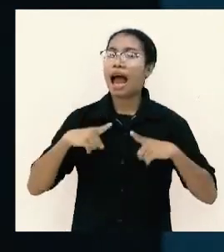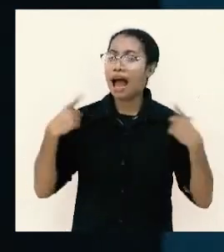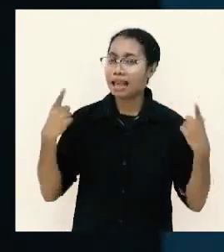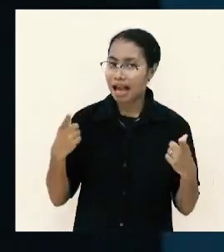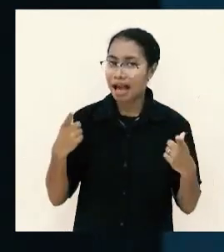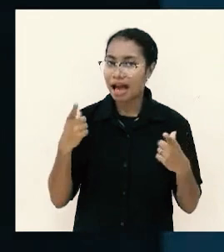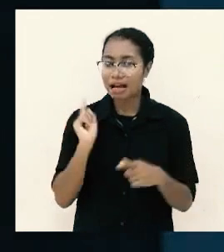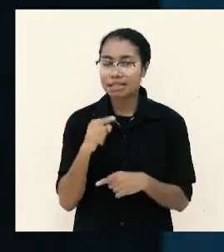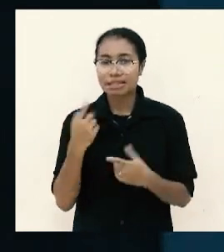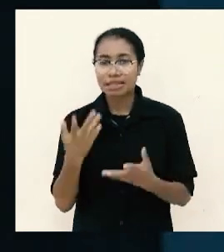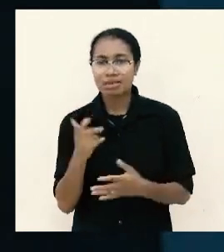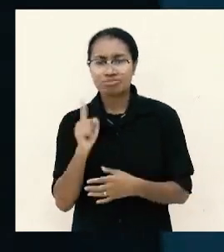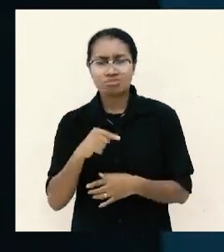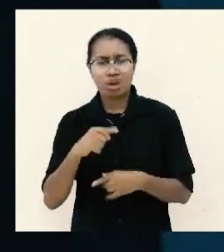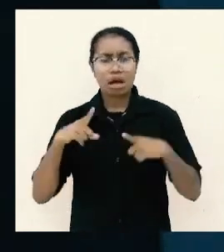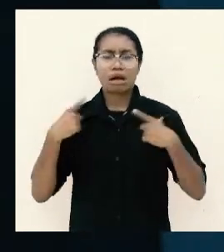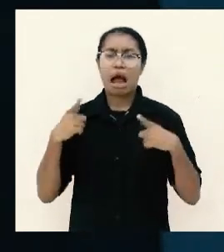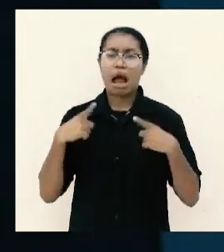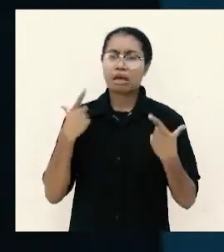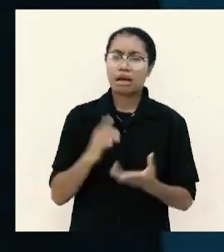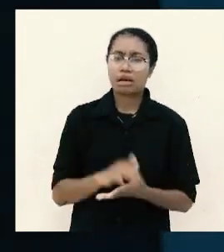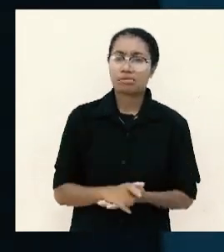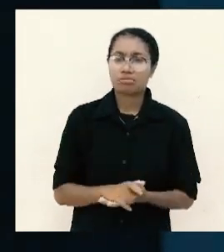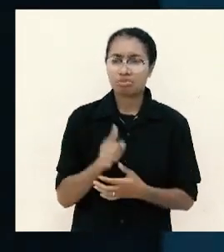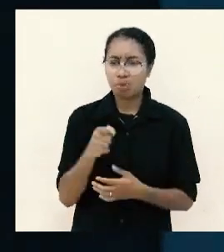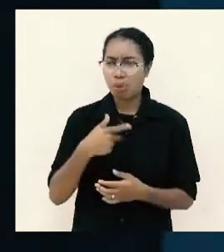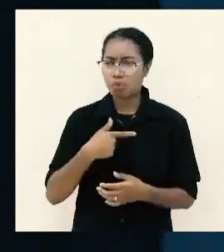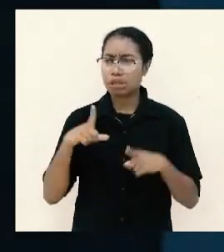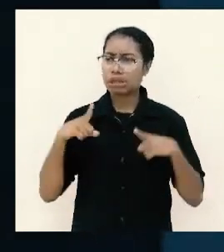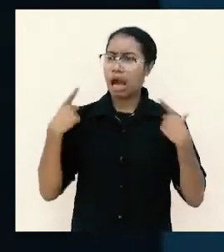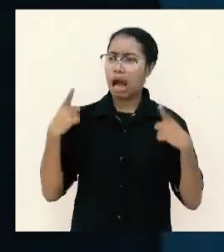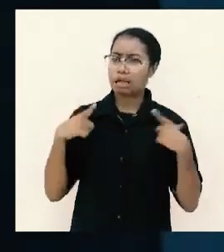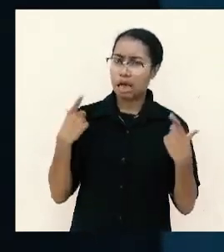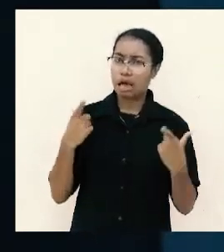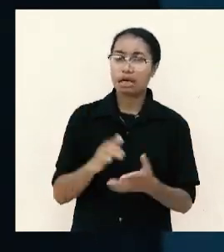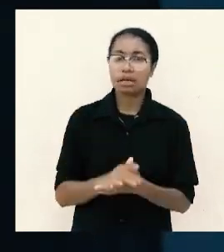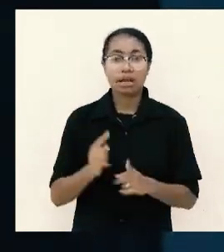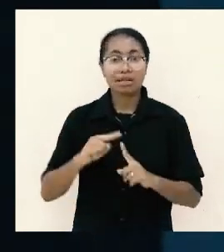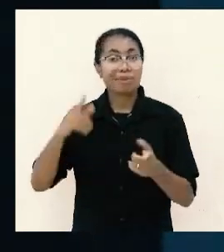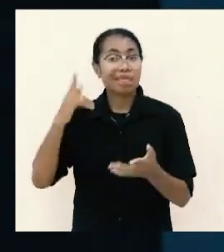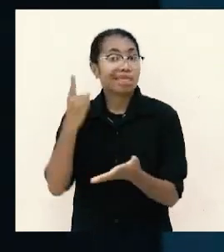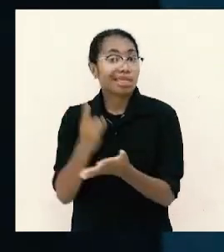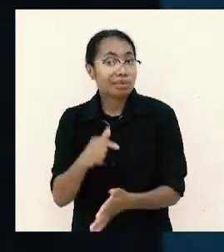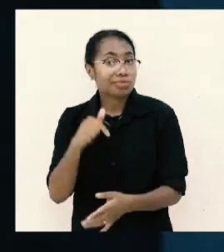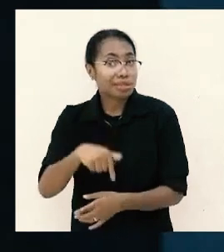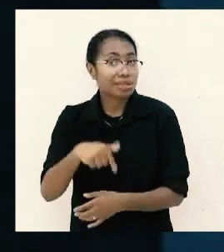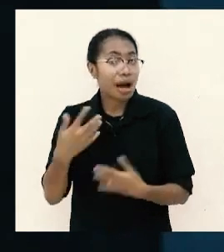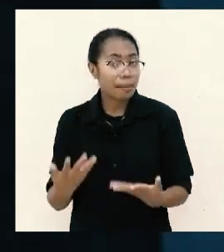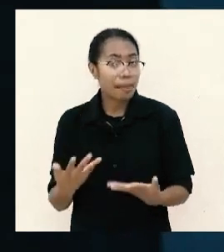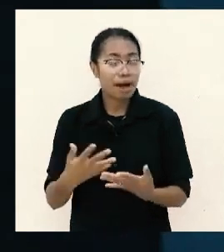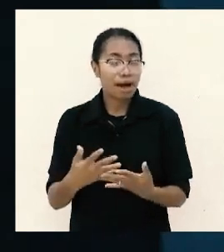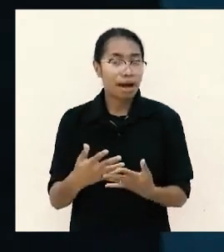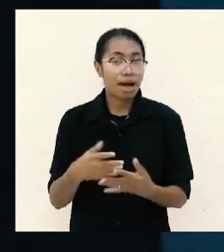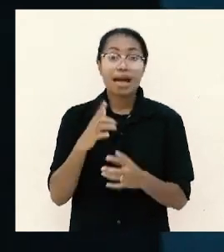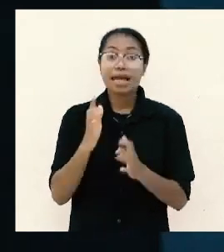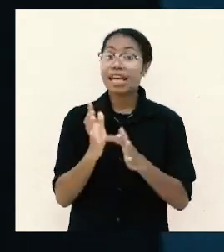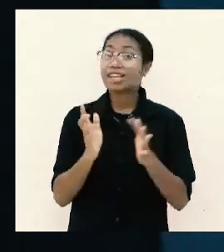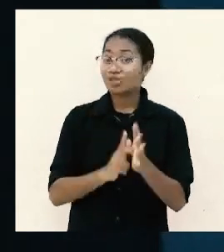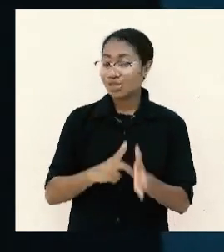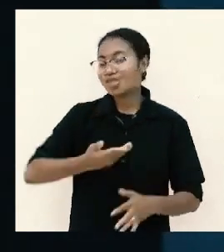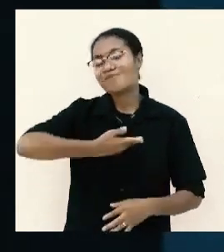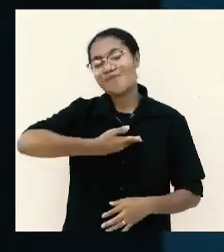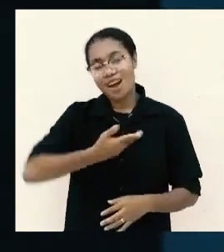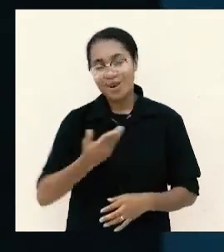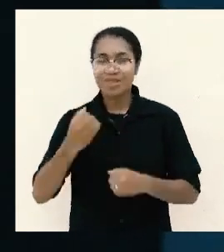rombongan itu dengan kekayaan mereka tapi tekanan saya disini adalah ternyata Yesus pun mau